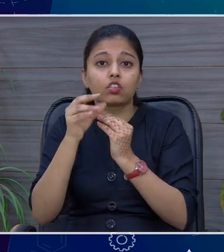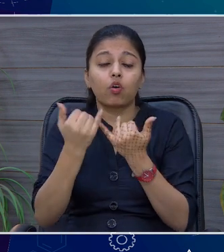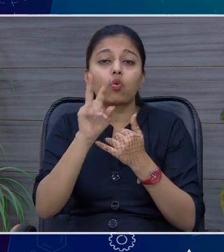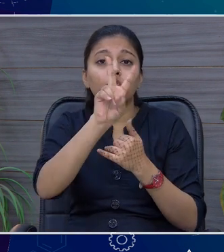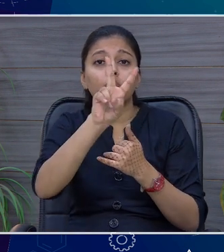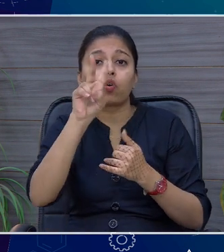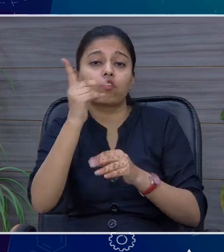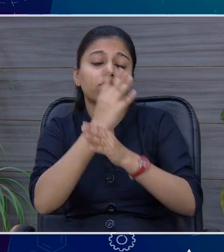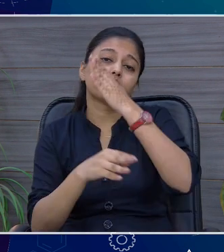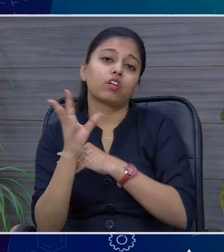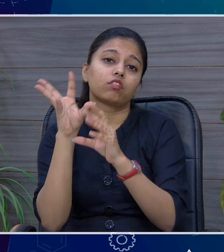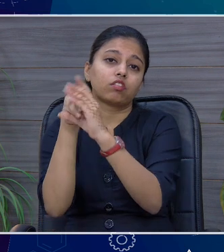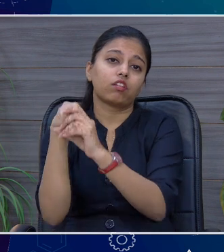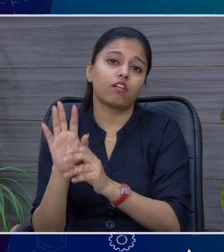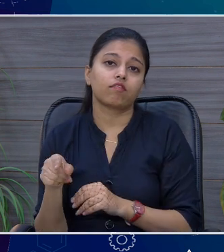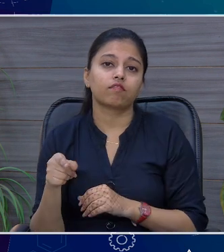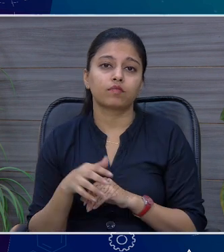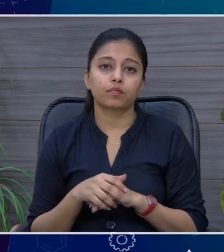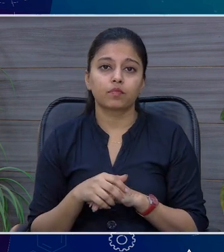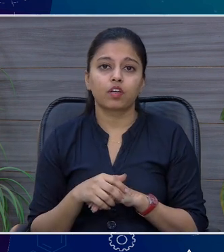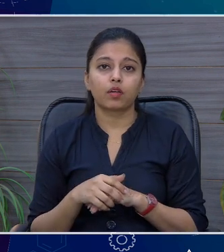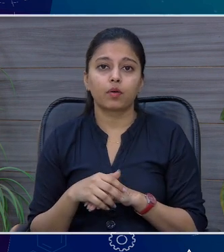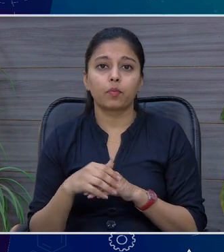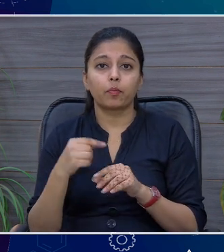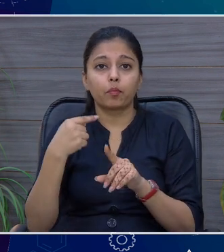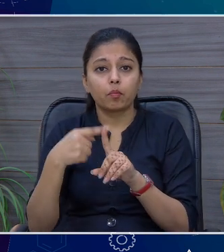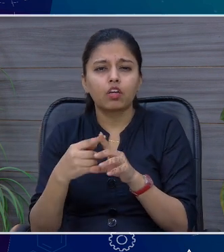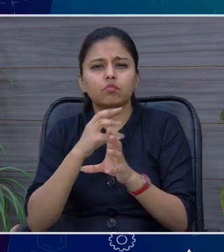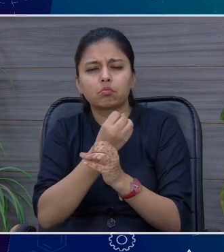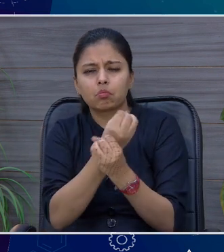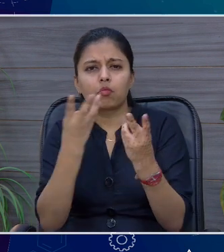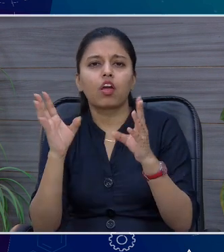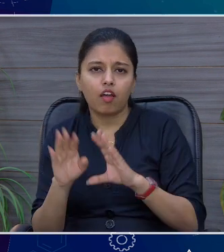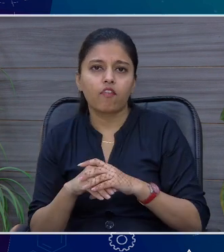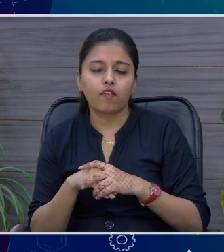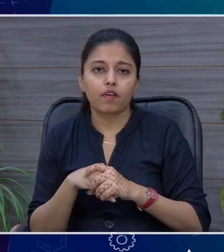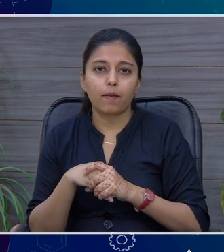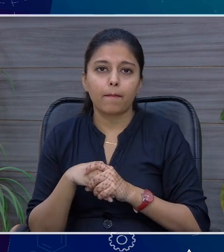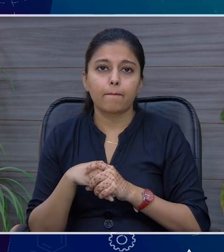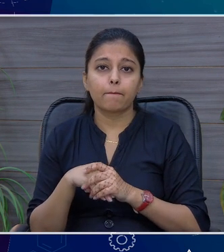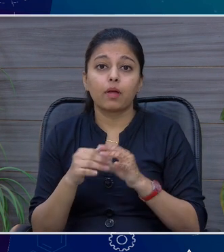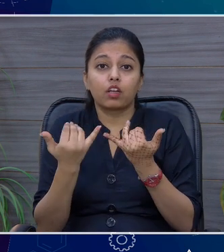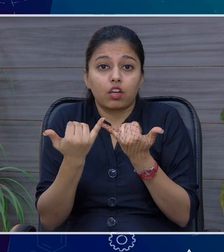शुरुआता मुझे